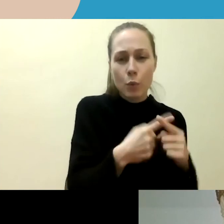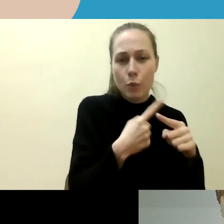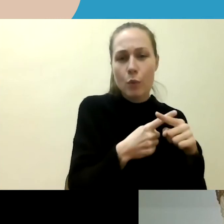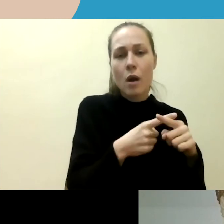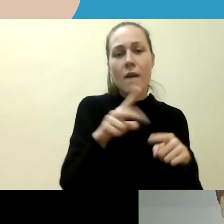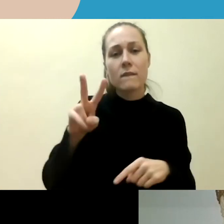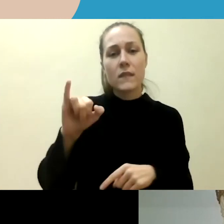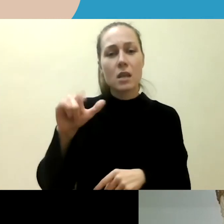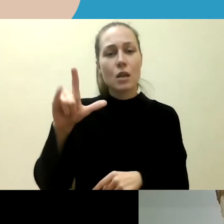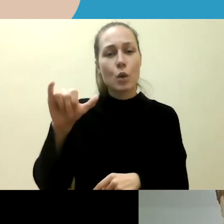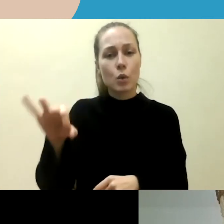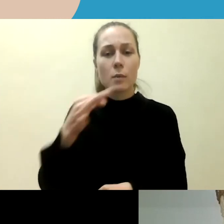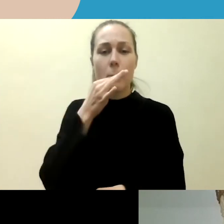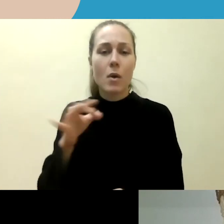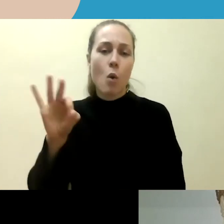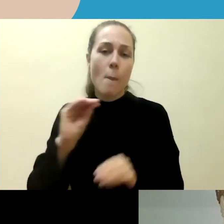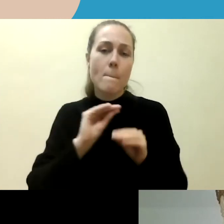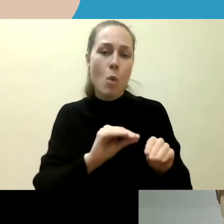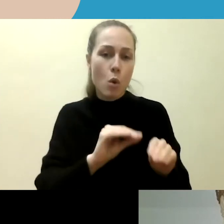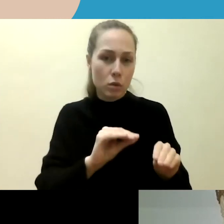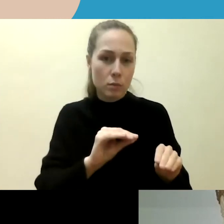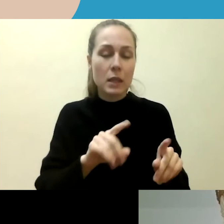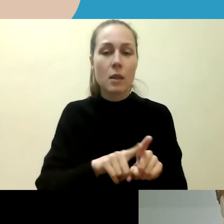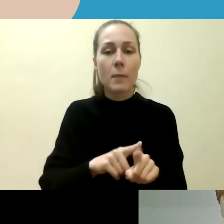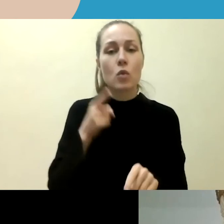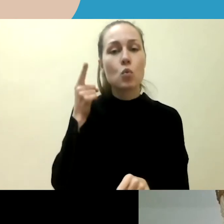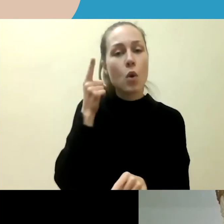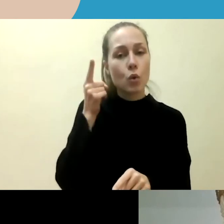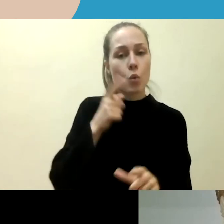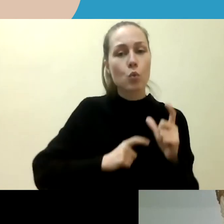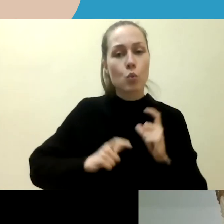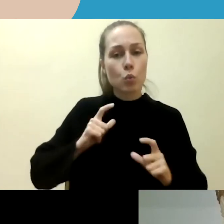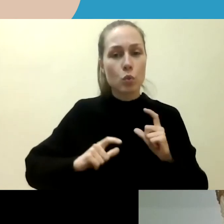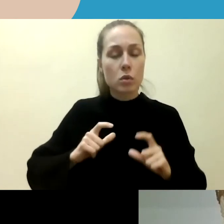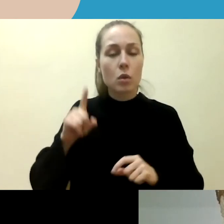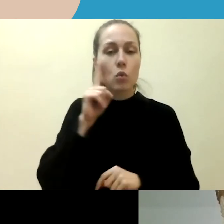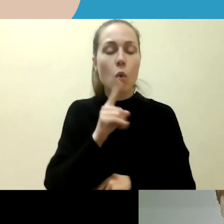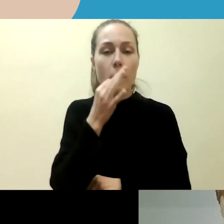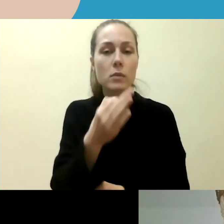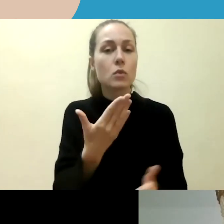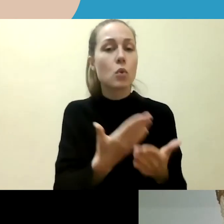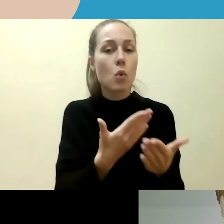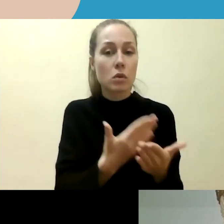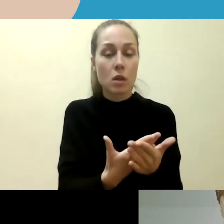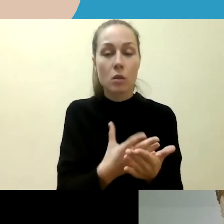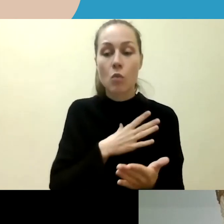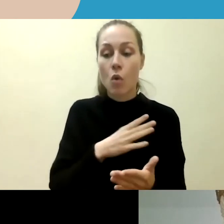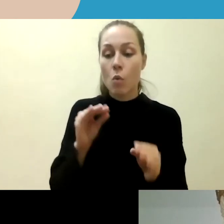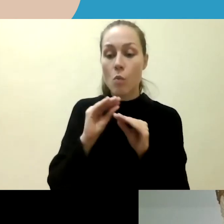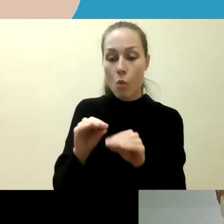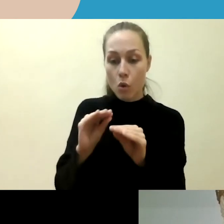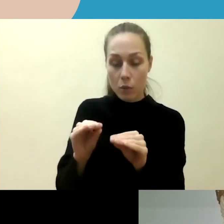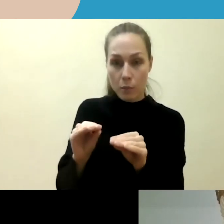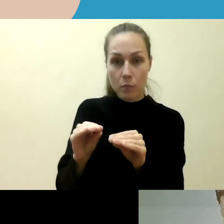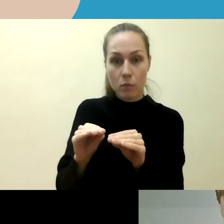išvardinau su pirmą mokymus. Taip pat aš tą notonlinį kursą labai norėčiau paminėti dėl to, kad vyksantis mokymai, visų pirmo,